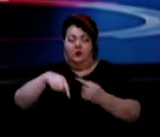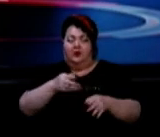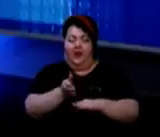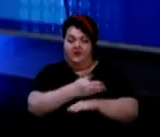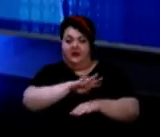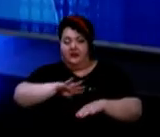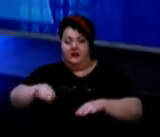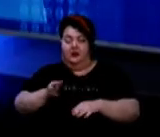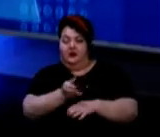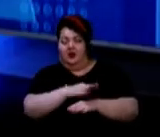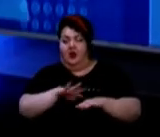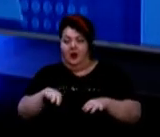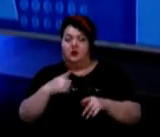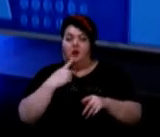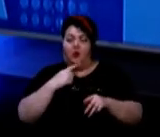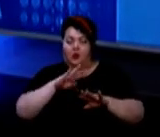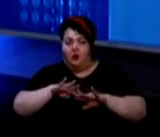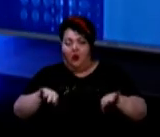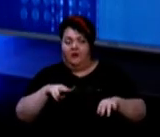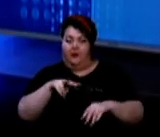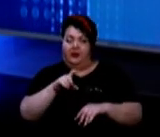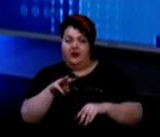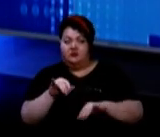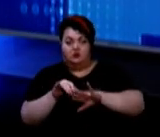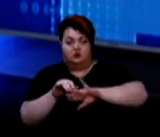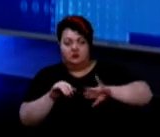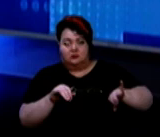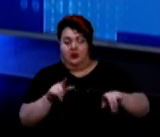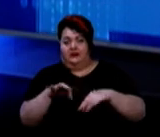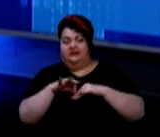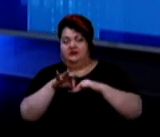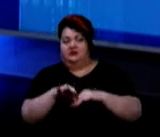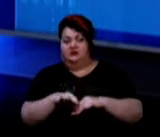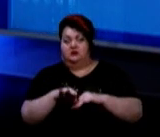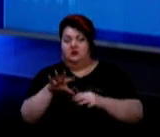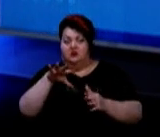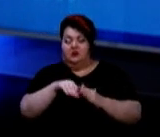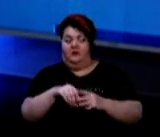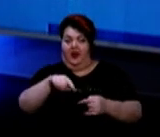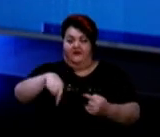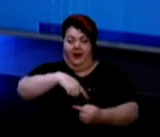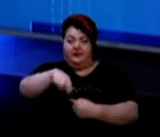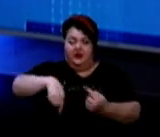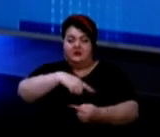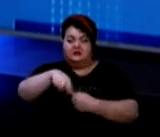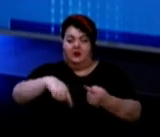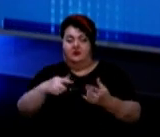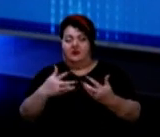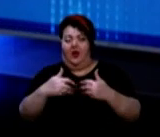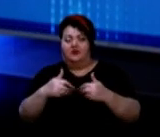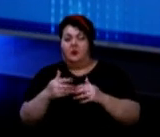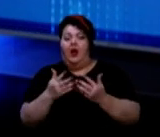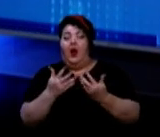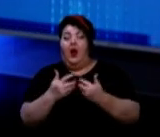крові. І плазму або сироватку здійснюють, ставлять в аналізатор, і вона автоматично